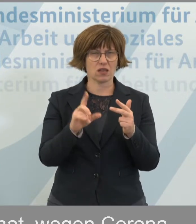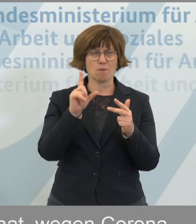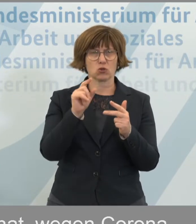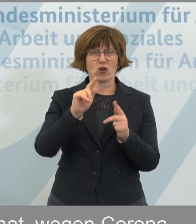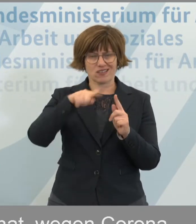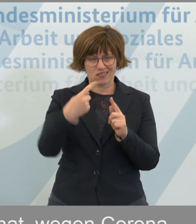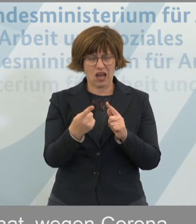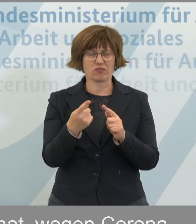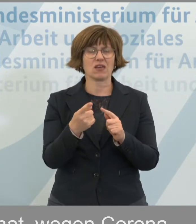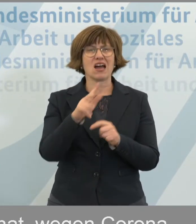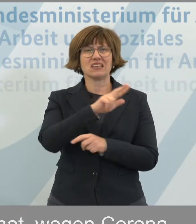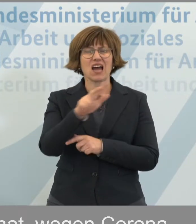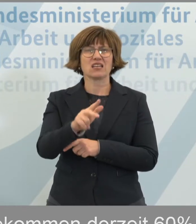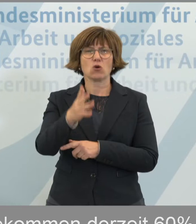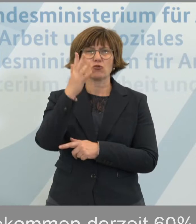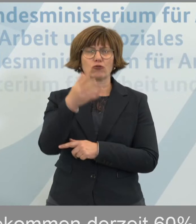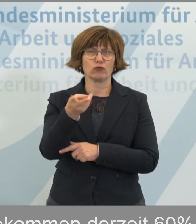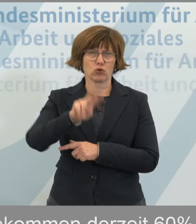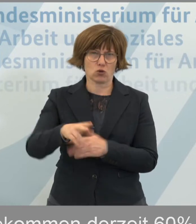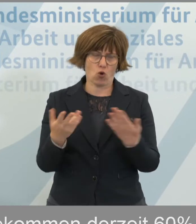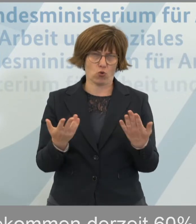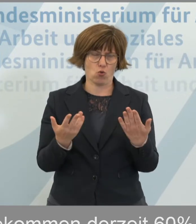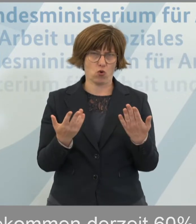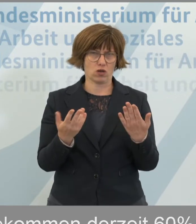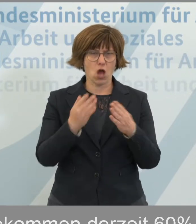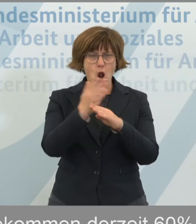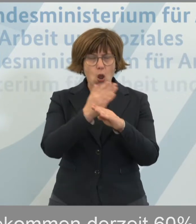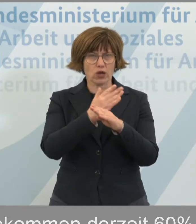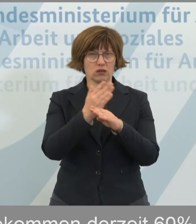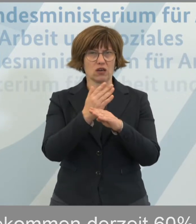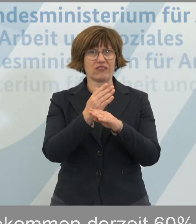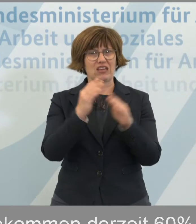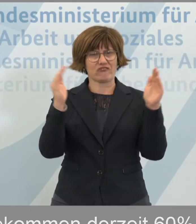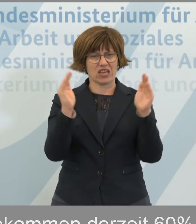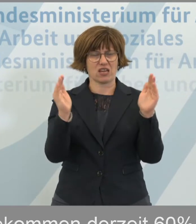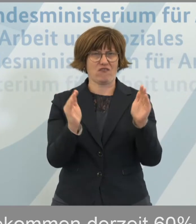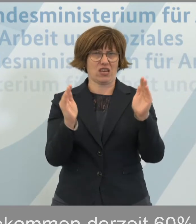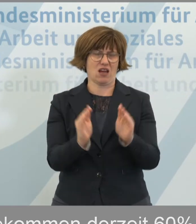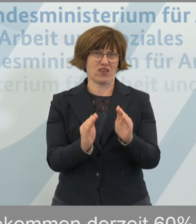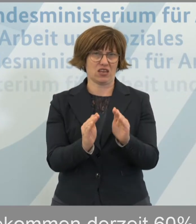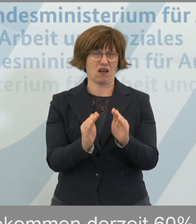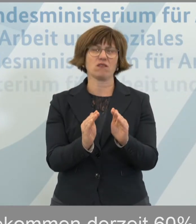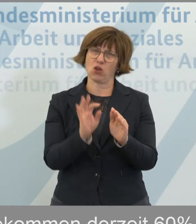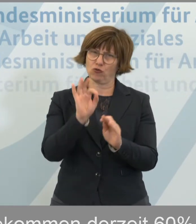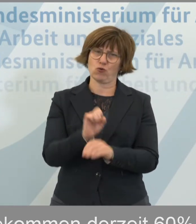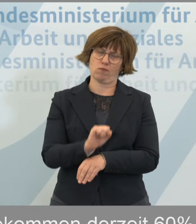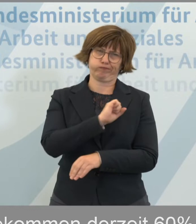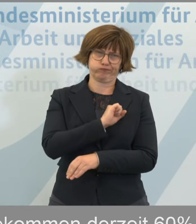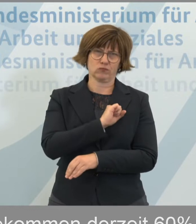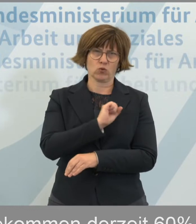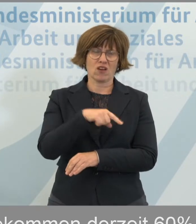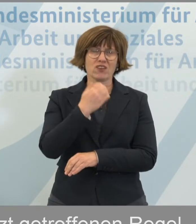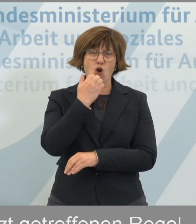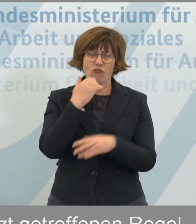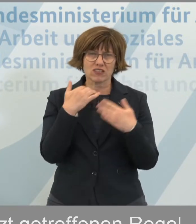sind immerhin 3.500 Euro. Die Lücke also, meine Damen und Herren, wird spürbar kleiner und wir